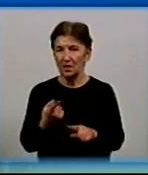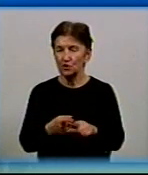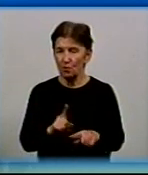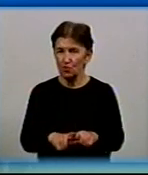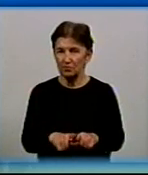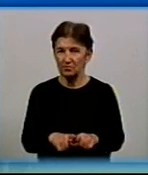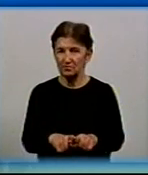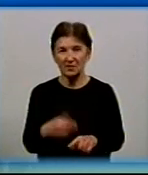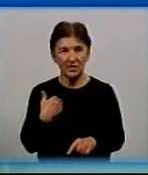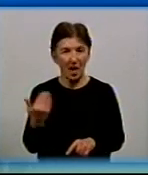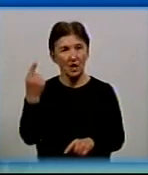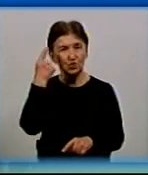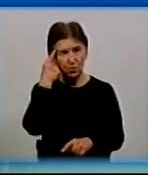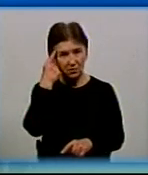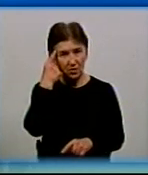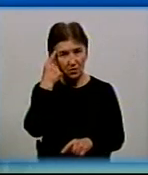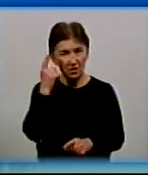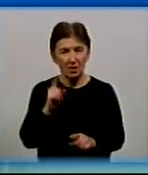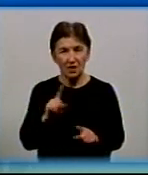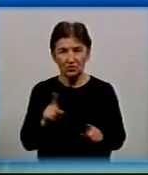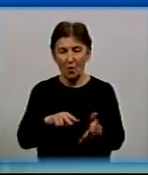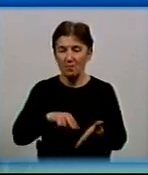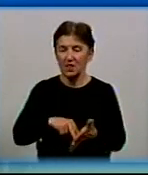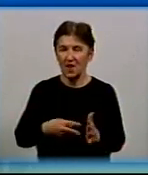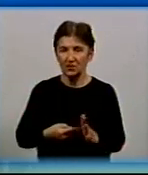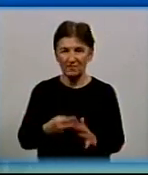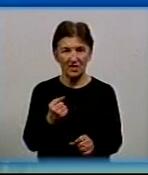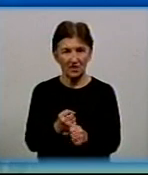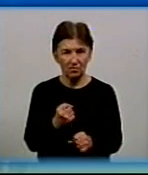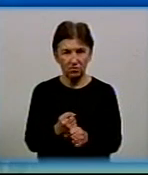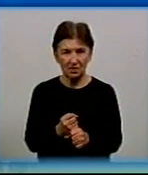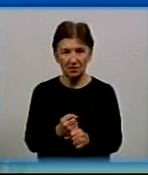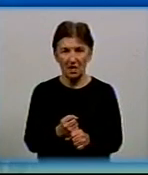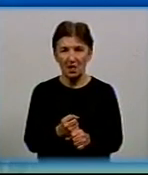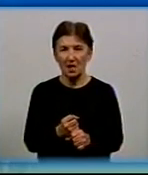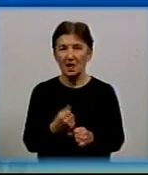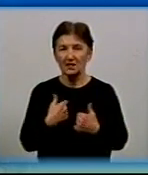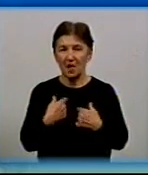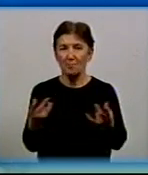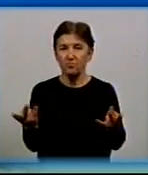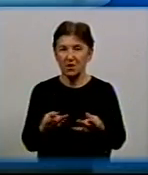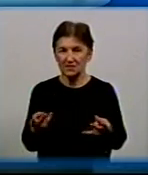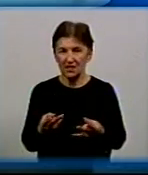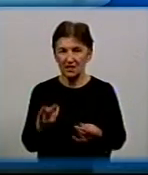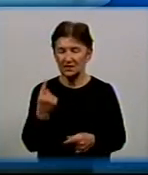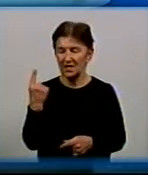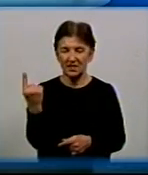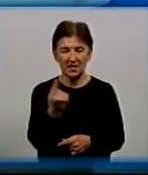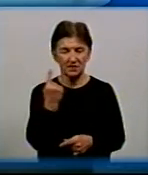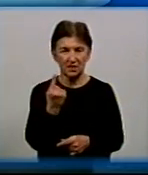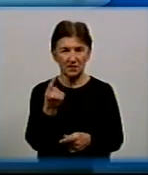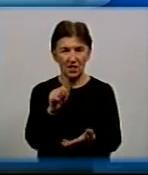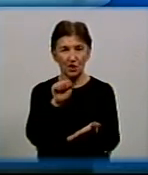Тому, я думаю, що це планова робота, але ж, як я і сказав, нам потрібно розробити єдиний документ